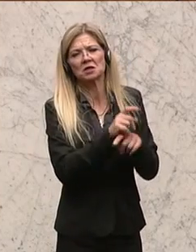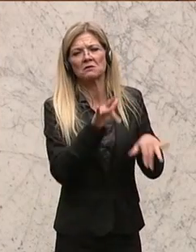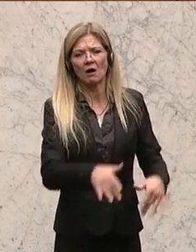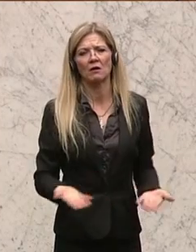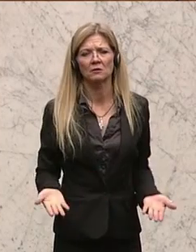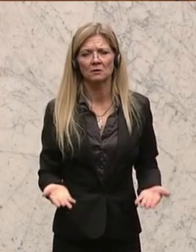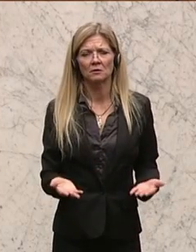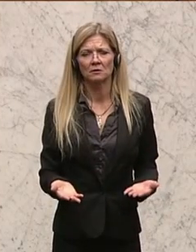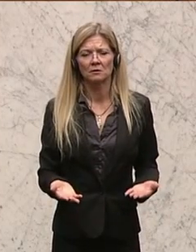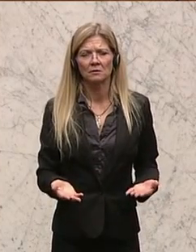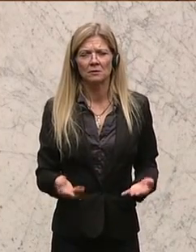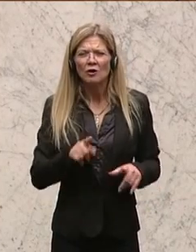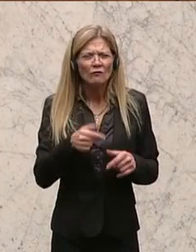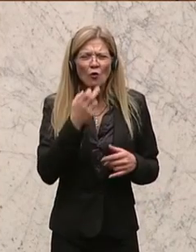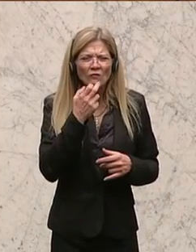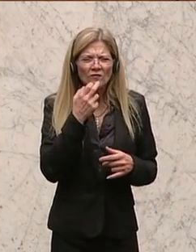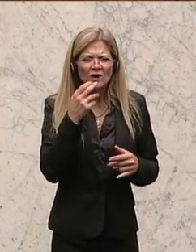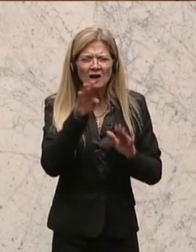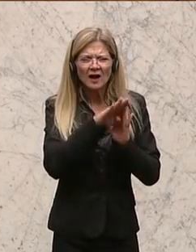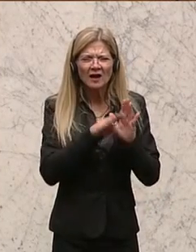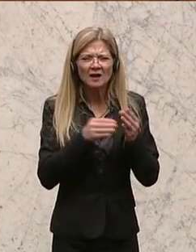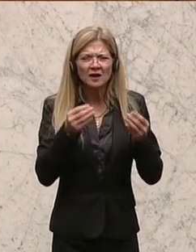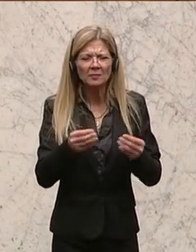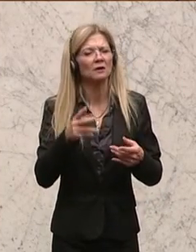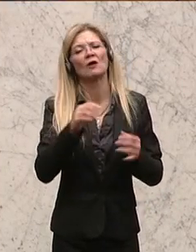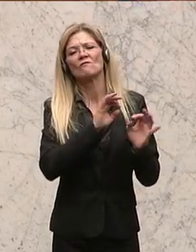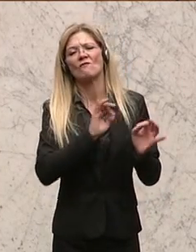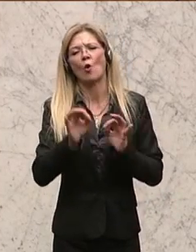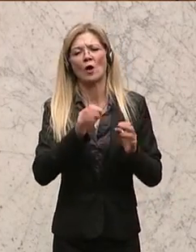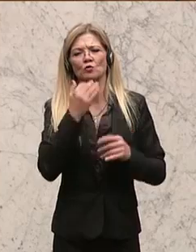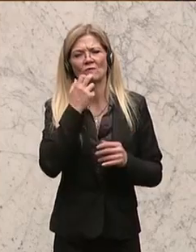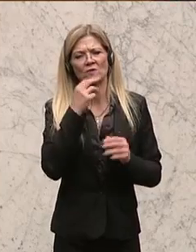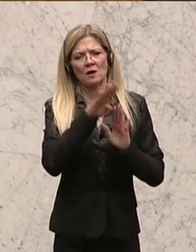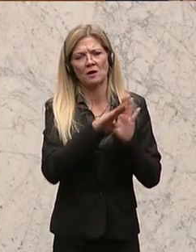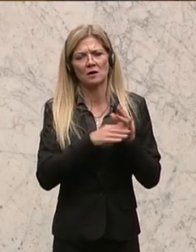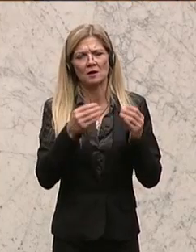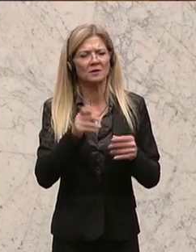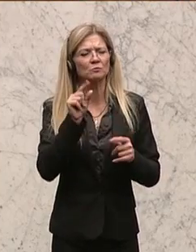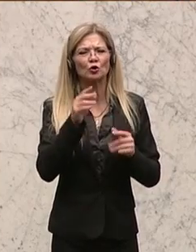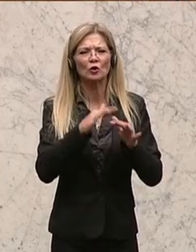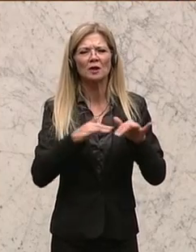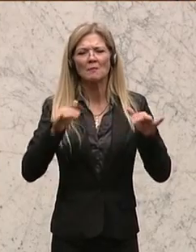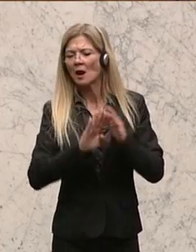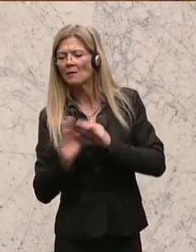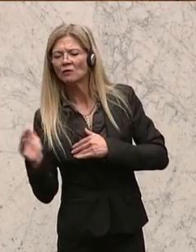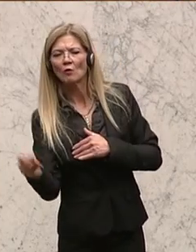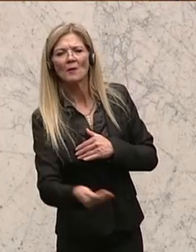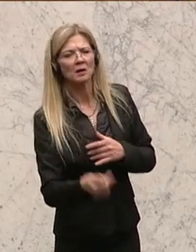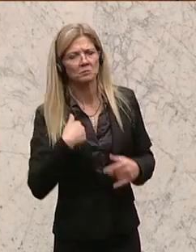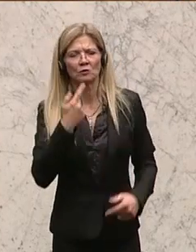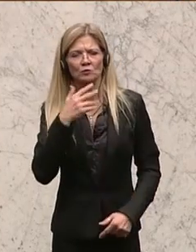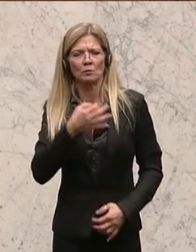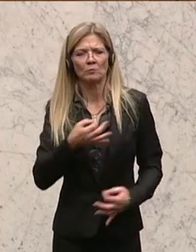Und wo wollen Sie das regeln? In einer Verordnung wollen Sie das regeln. Das heißt, Sie wollen das am Parlament vorbeiregeln. Na, das gefällt mir gar nicht, dem